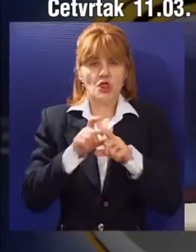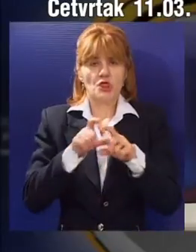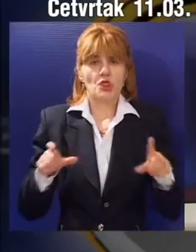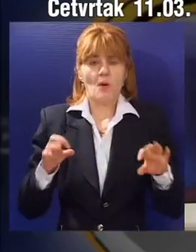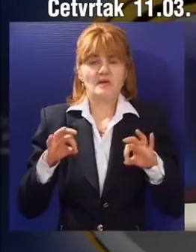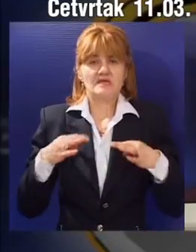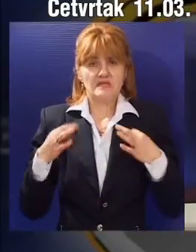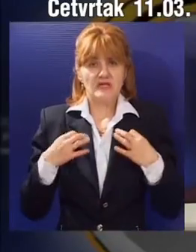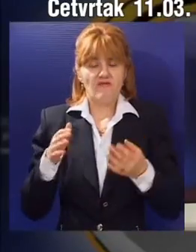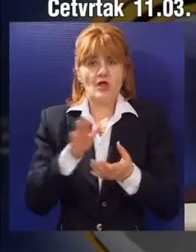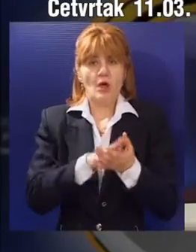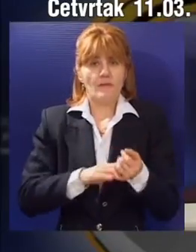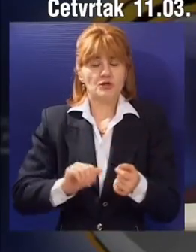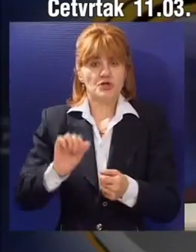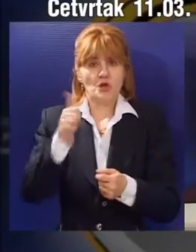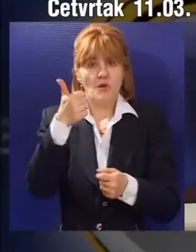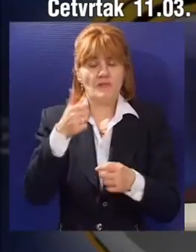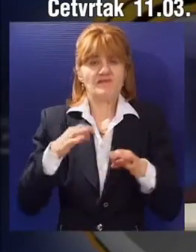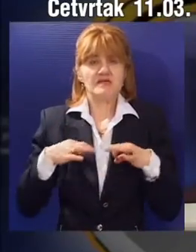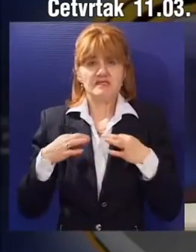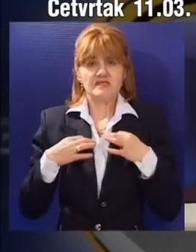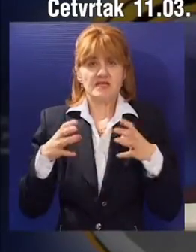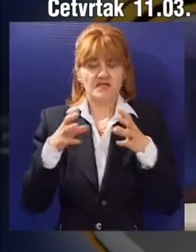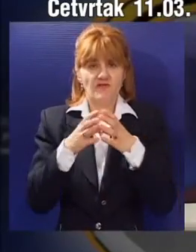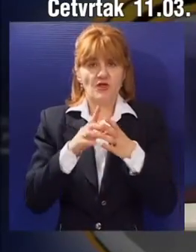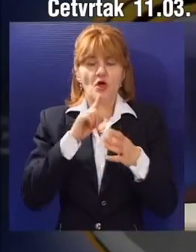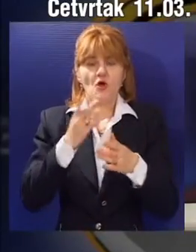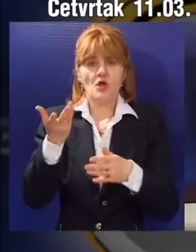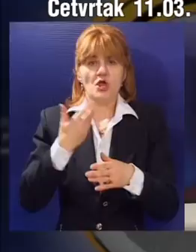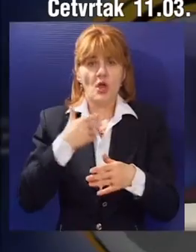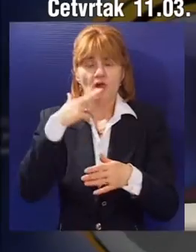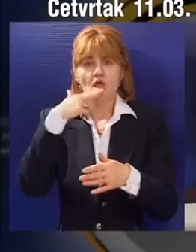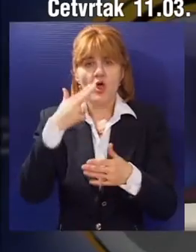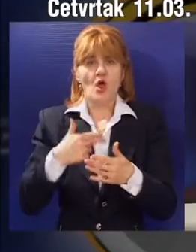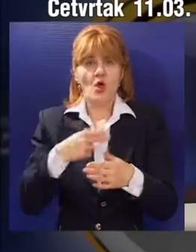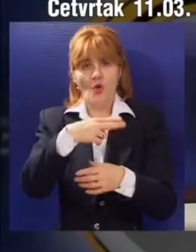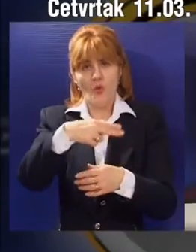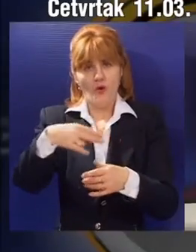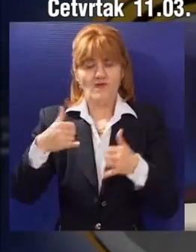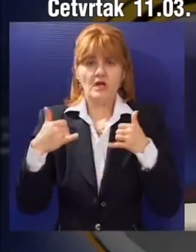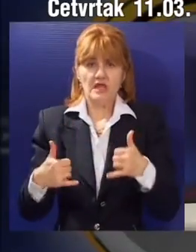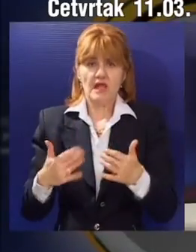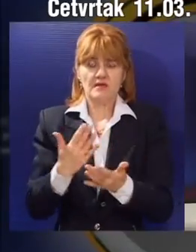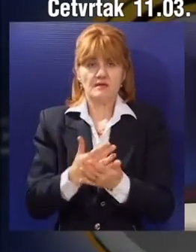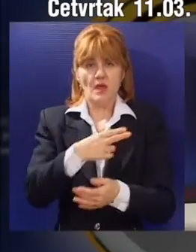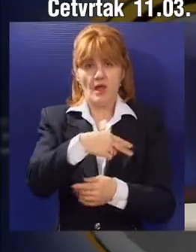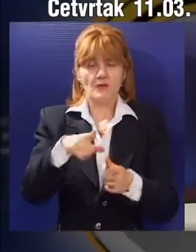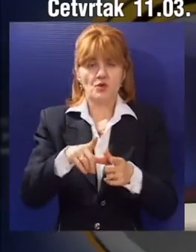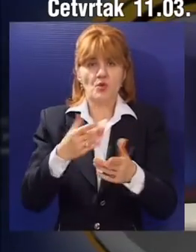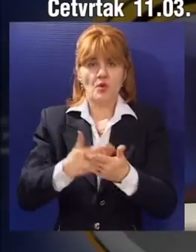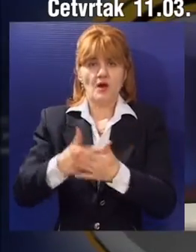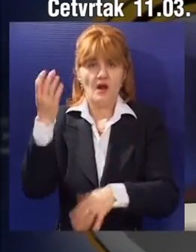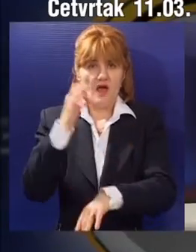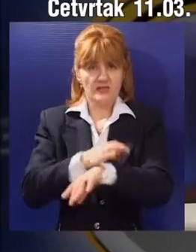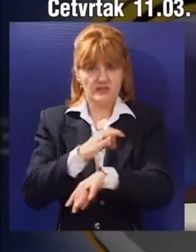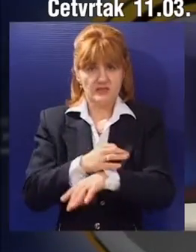Dom zdravlja u Subotici postao je prva zdravstvena ustanova u Srbiji koja je dobila kolektivni ugovor. Današnjim potpisivanjem u gradskoj kući